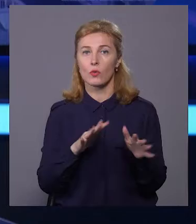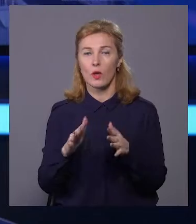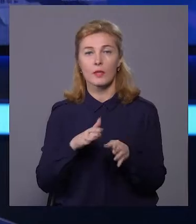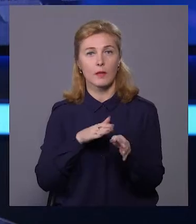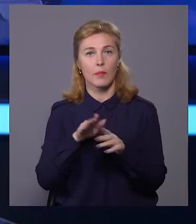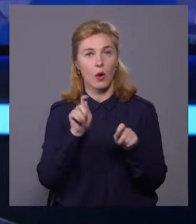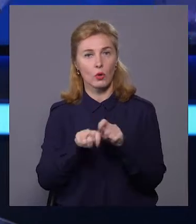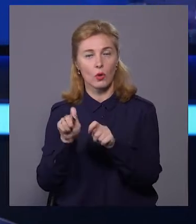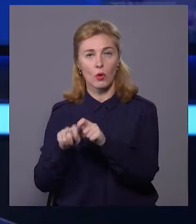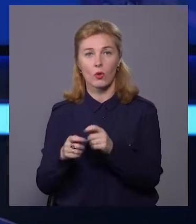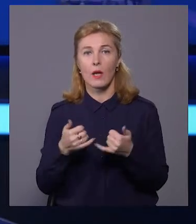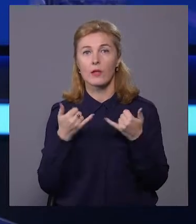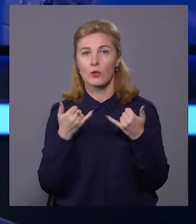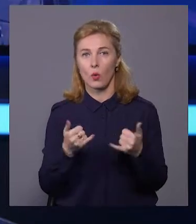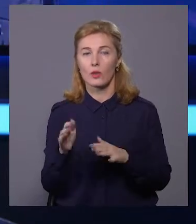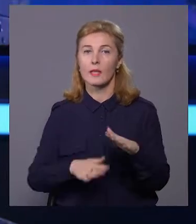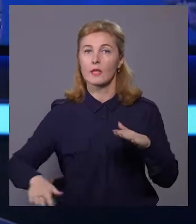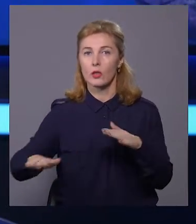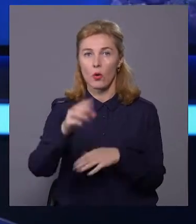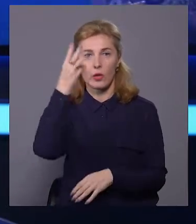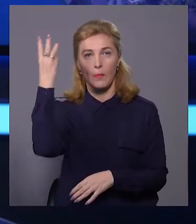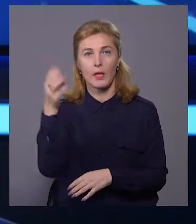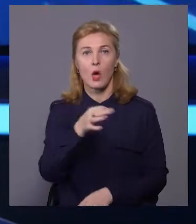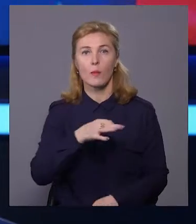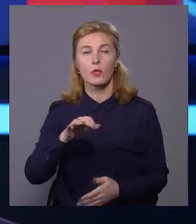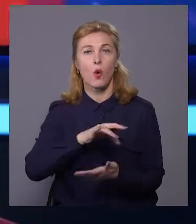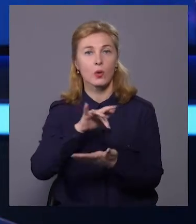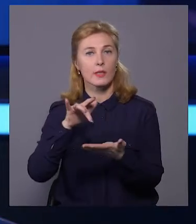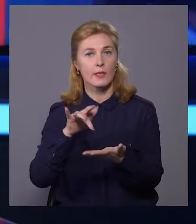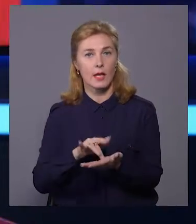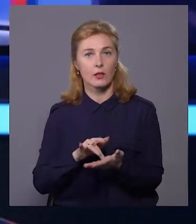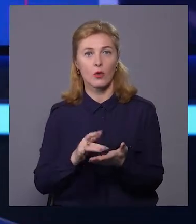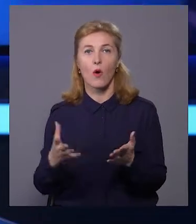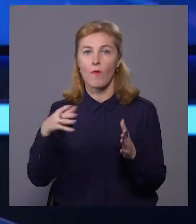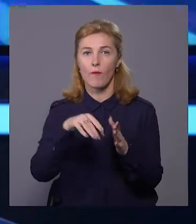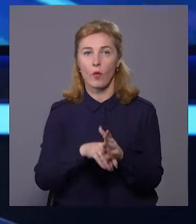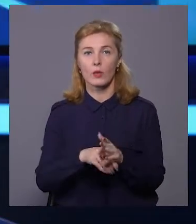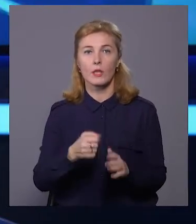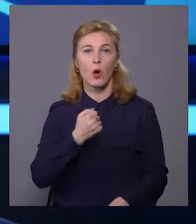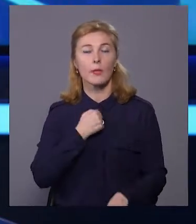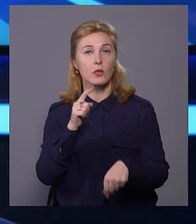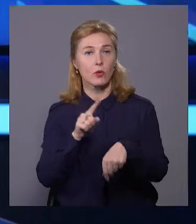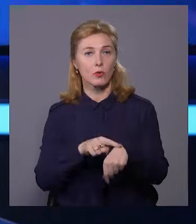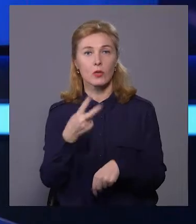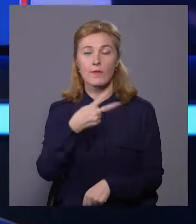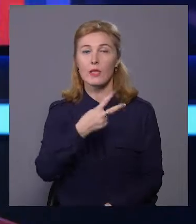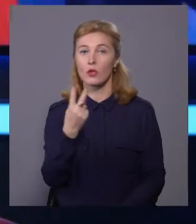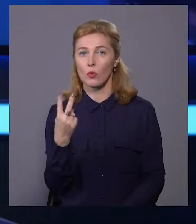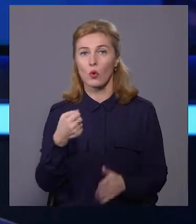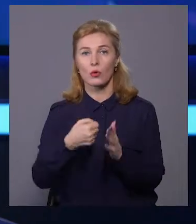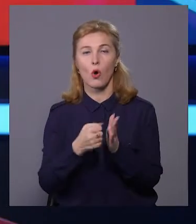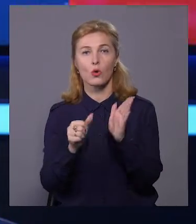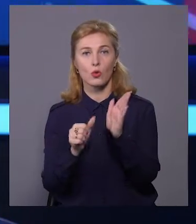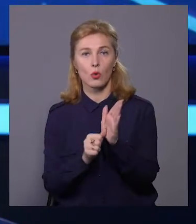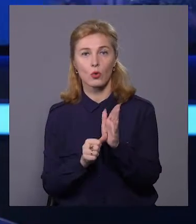контрольована. Відсьогодні на території Хмельниччини та обласного центру вводять комендантську годину з 22 до